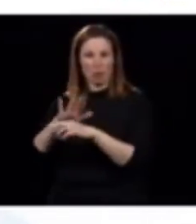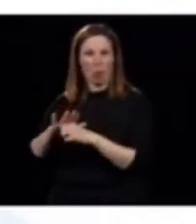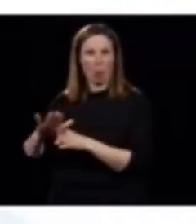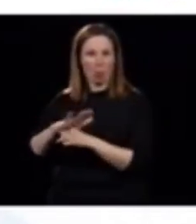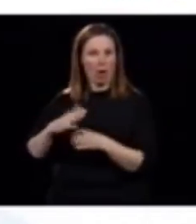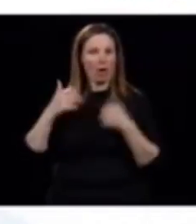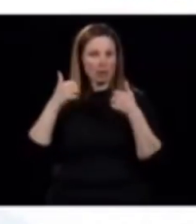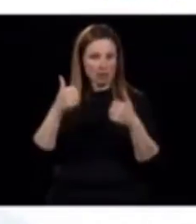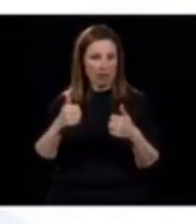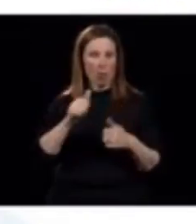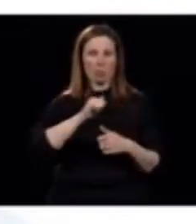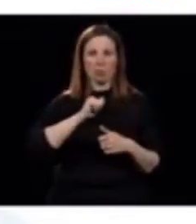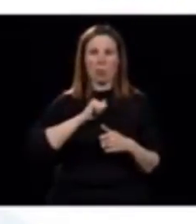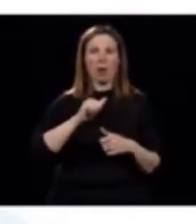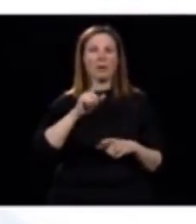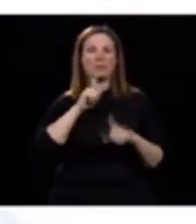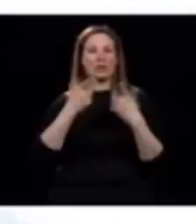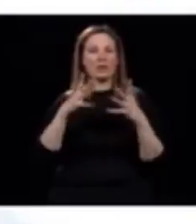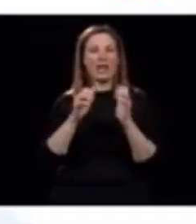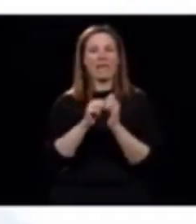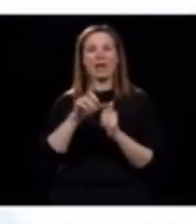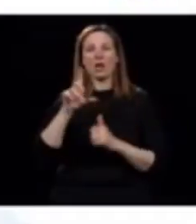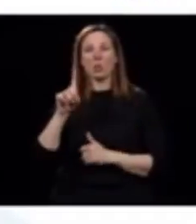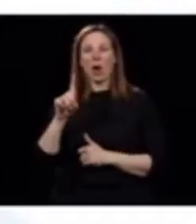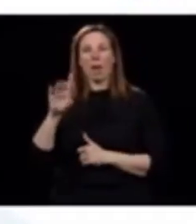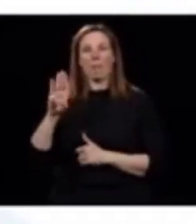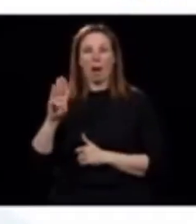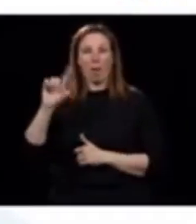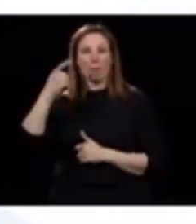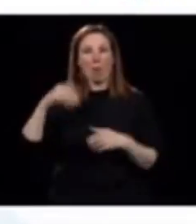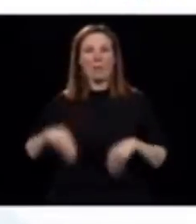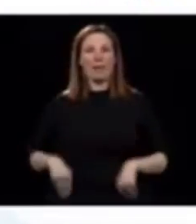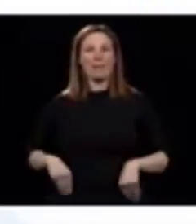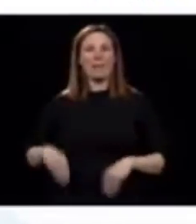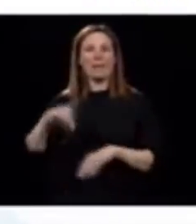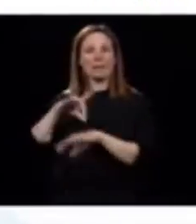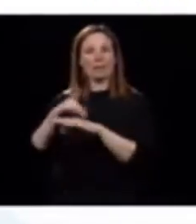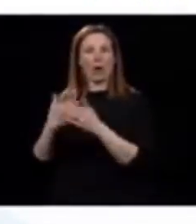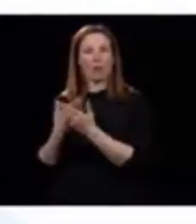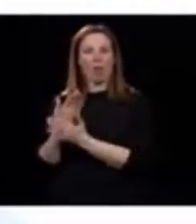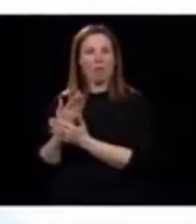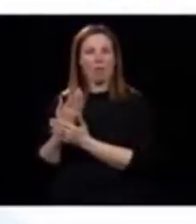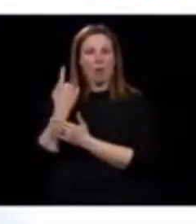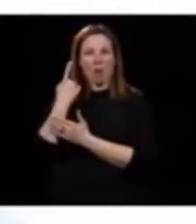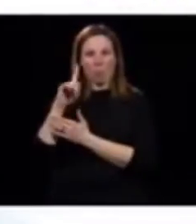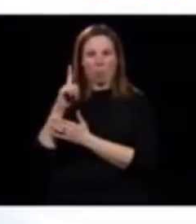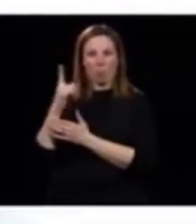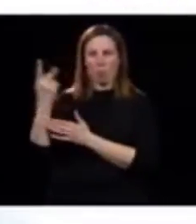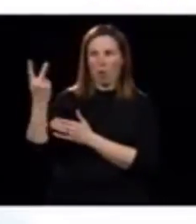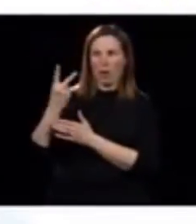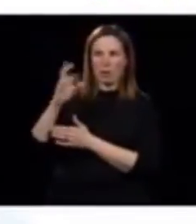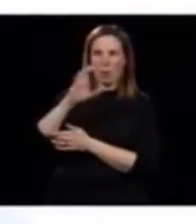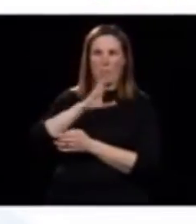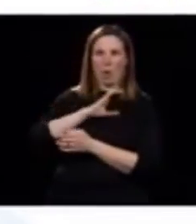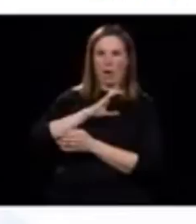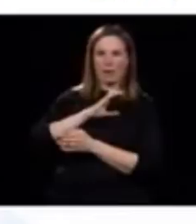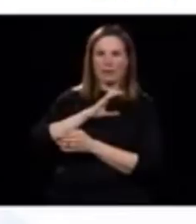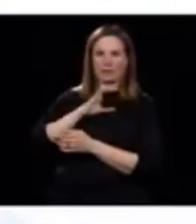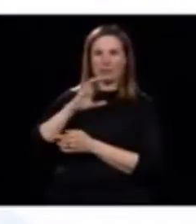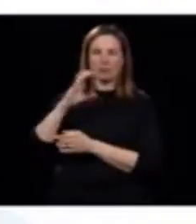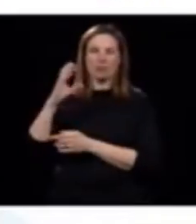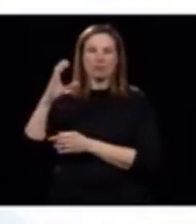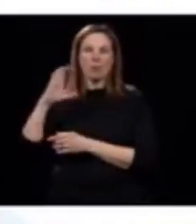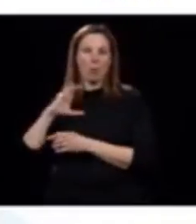Dwight Ball, le premier ministre de Terre-Neuve, vendredi soir, pour que nos policiers s'arriment, là, à Fermont, sur la